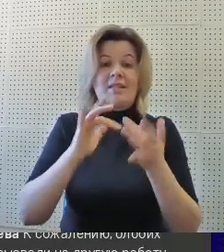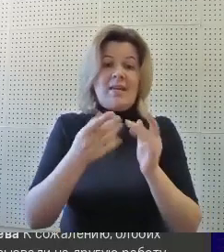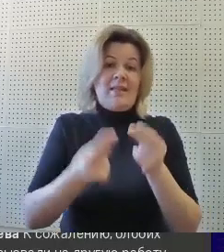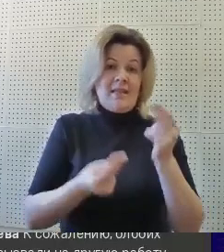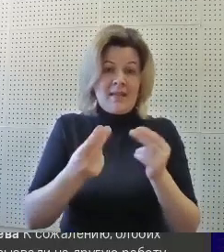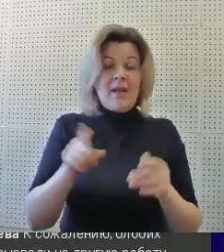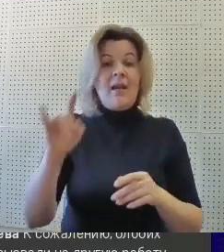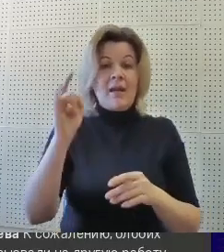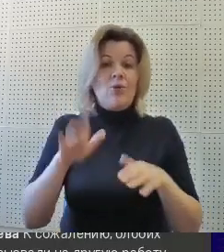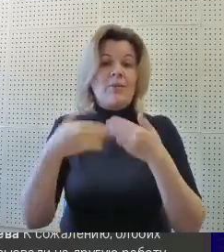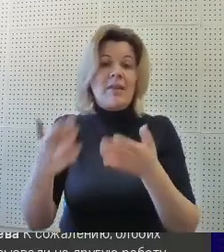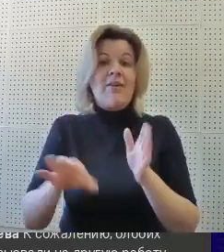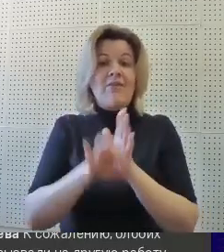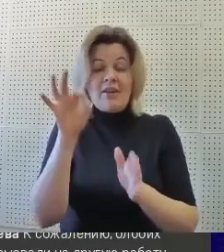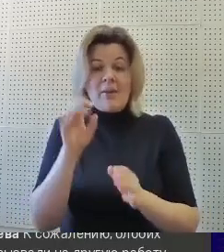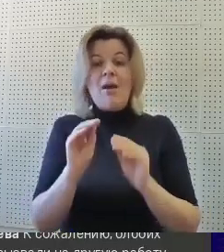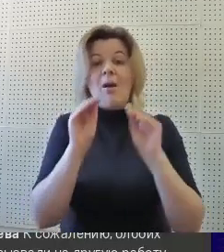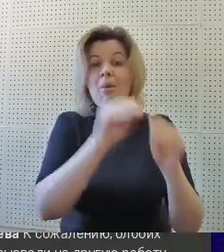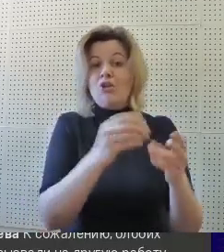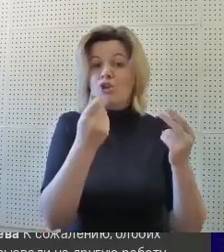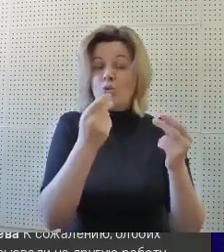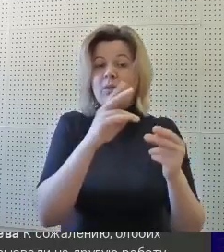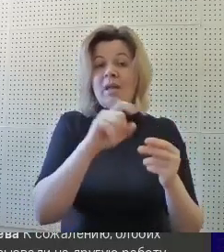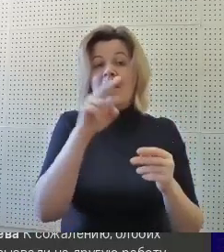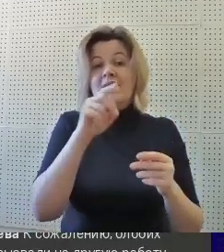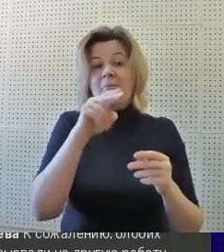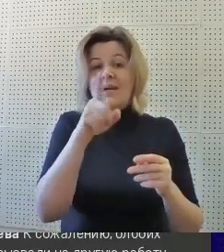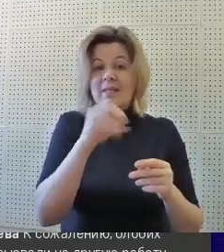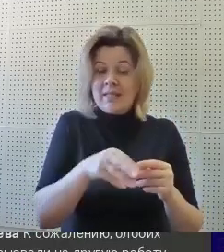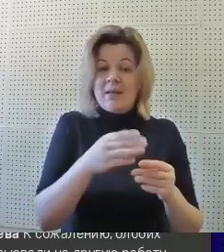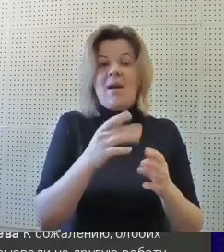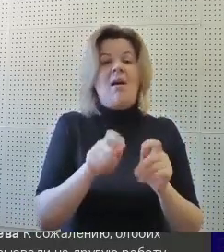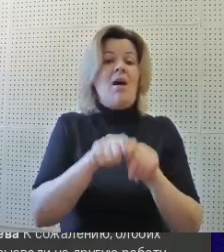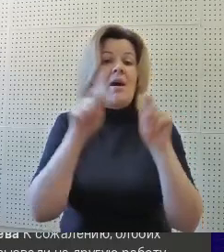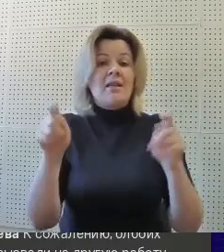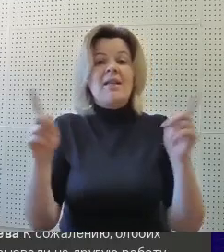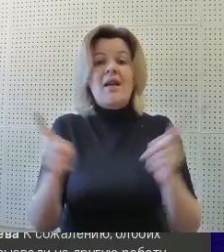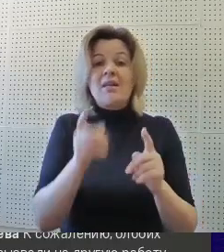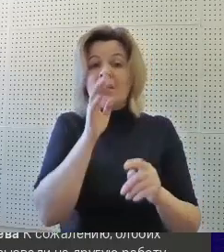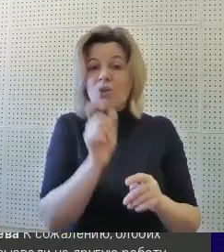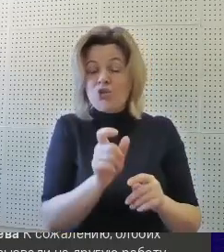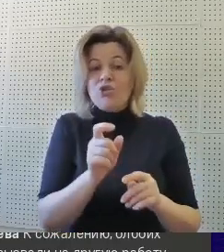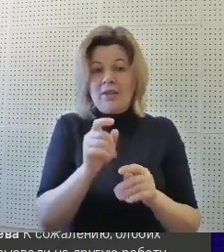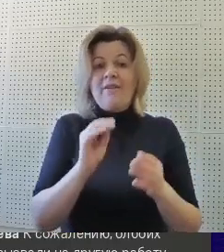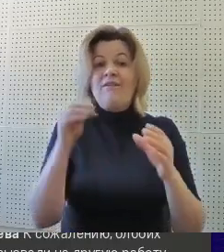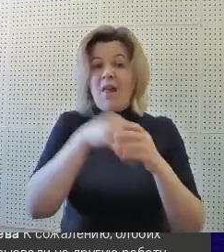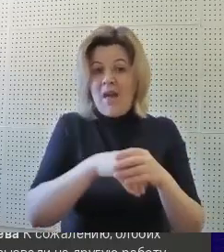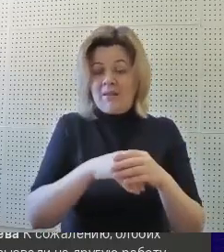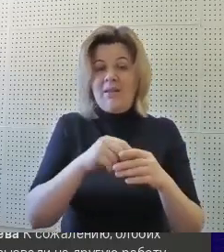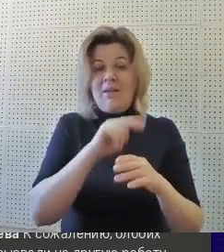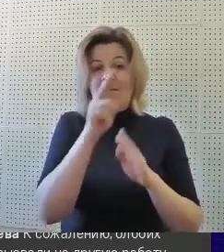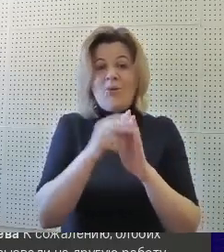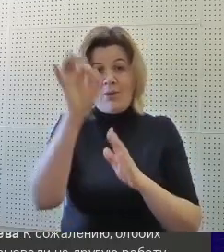Ему предоставлялось право выбрать, положить данную сумму на депозит, открыть краткосрочный вклад под проценты